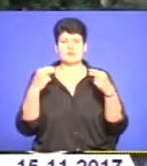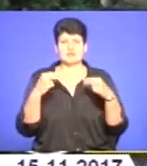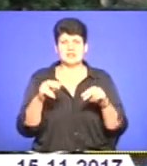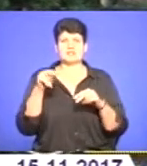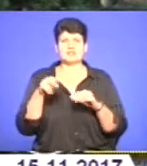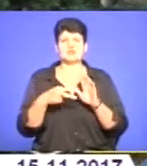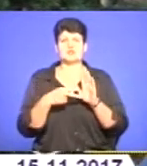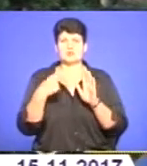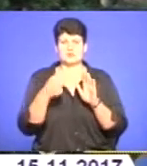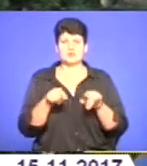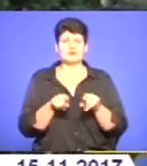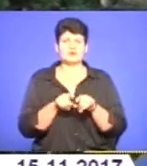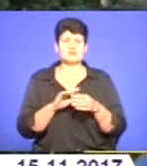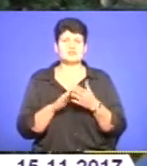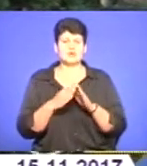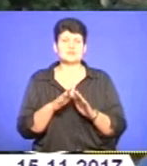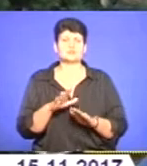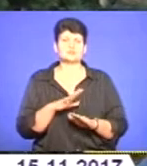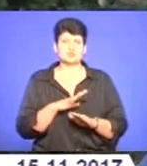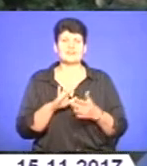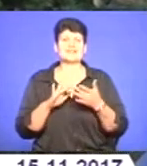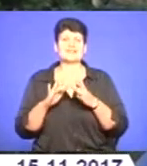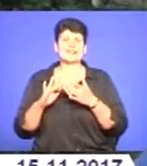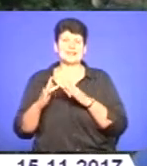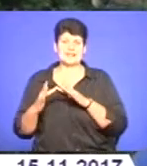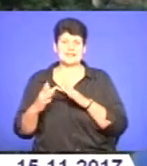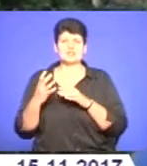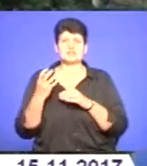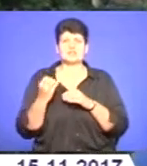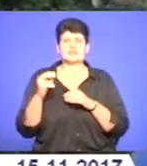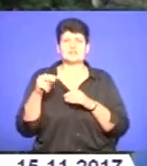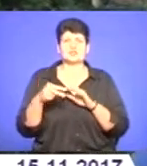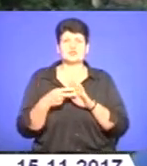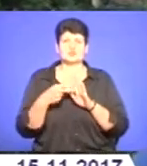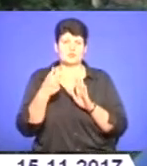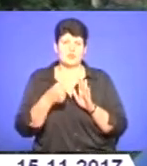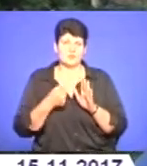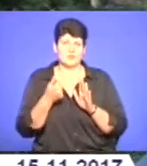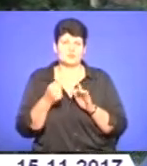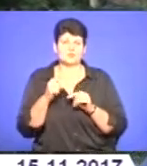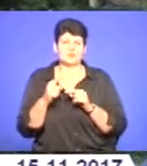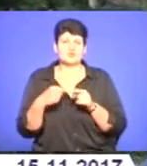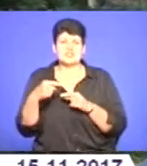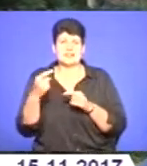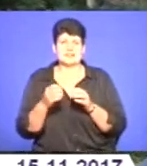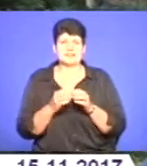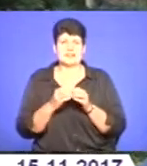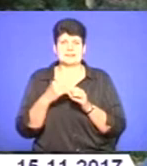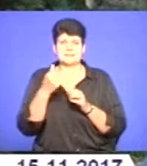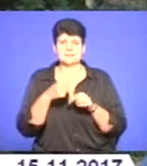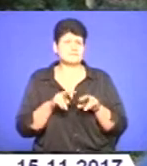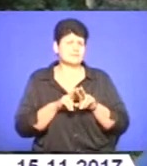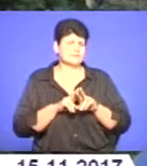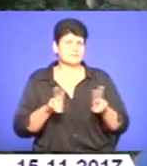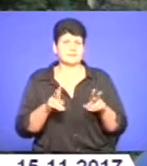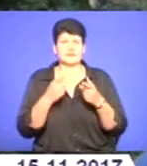І аналогічна ситуація була в інтернеті ще в 2007 році. Чомусь через 10 років абсолютно та ж